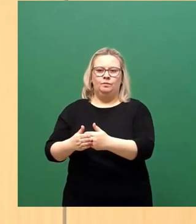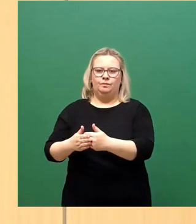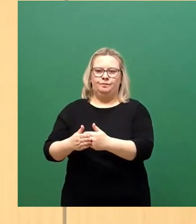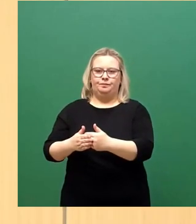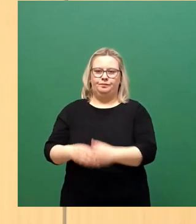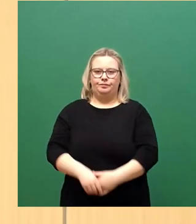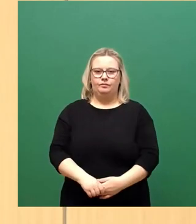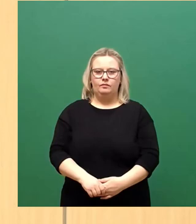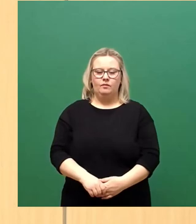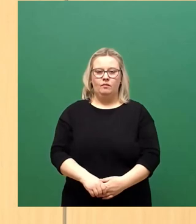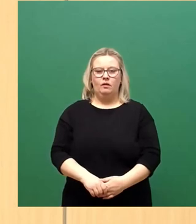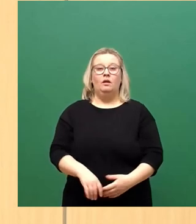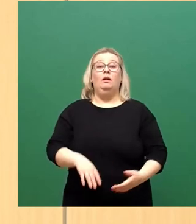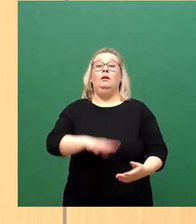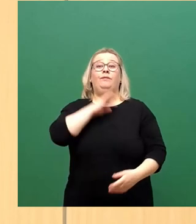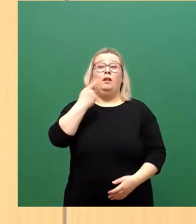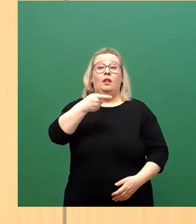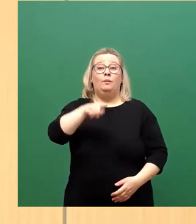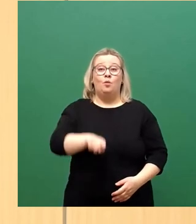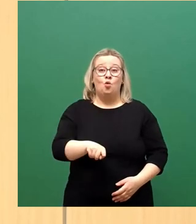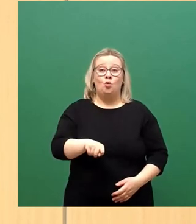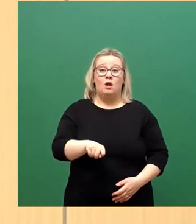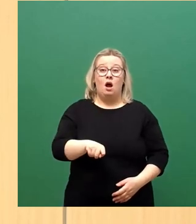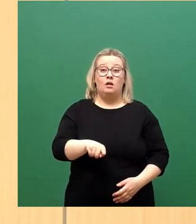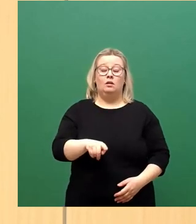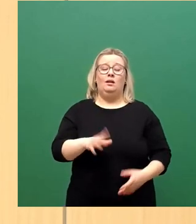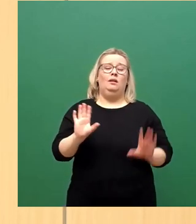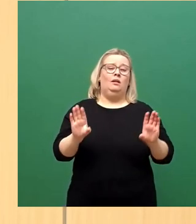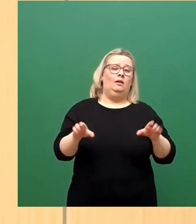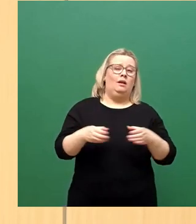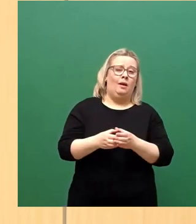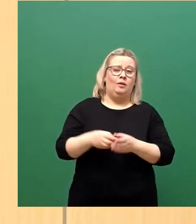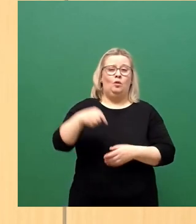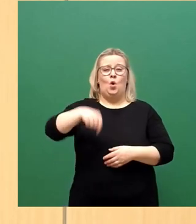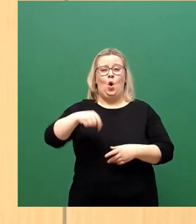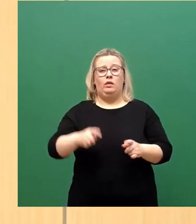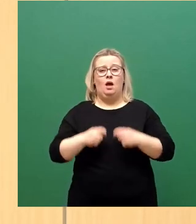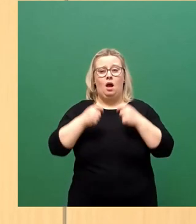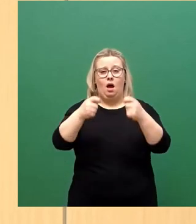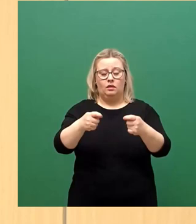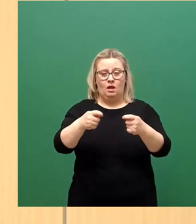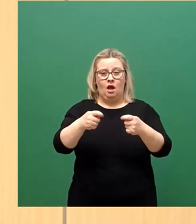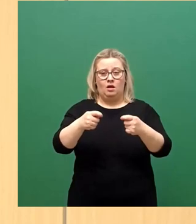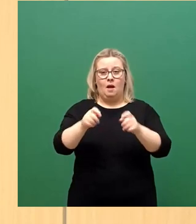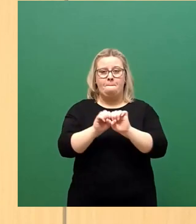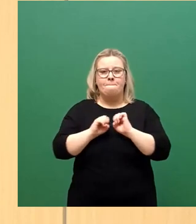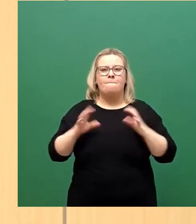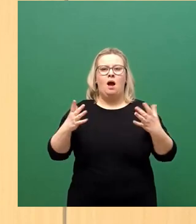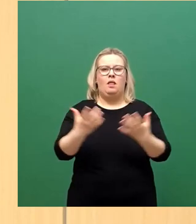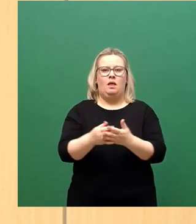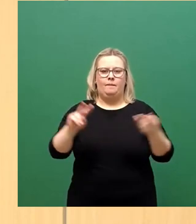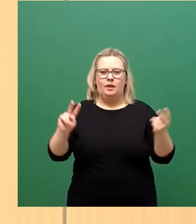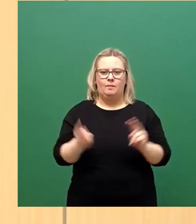Da wird monatelang in etlichen Gremien über den heutigen Antrag zur Pandemiebekämpfung beraten.